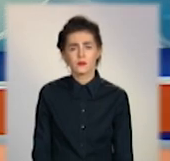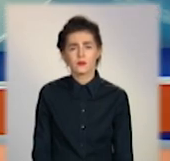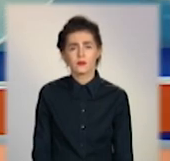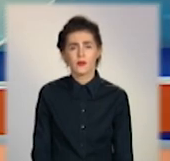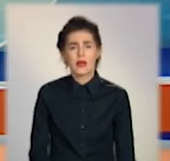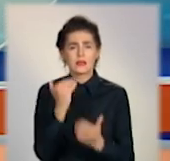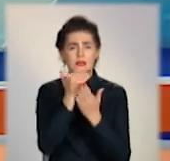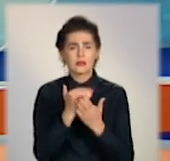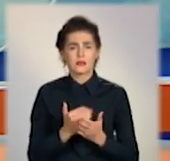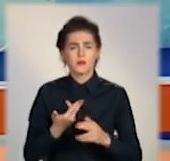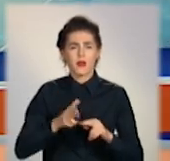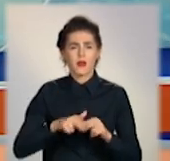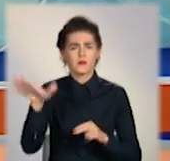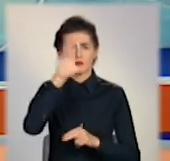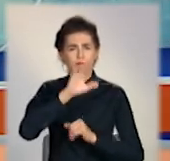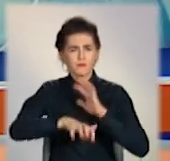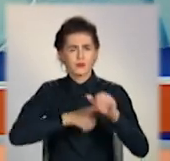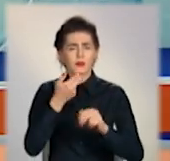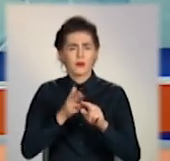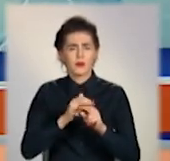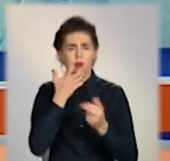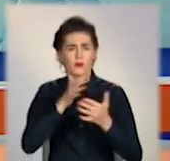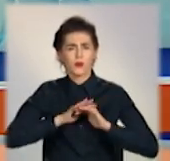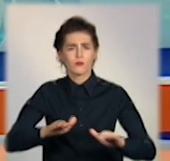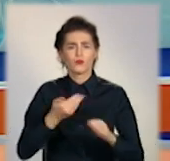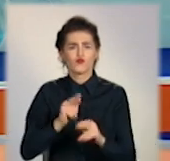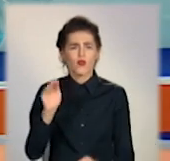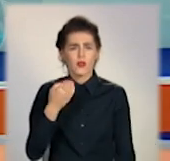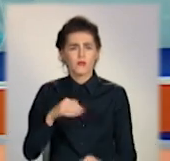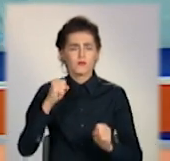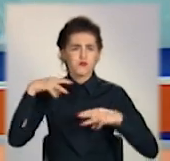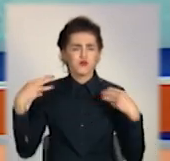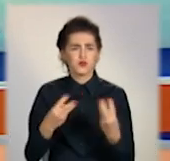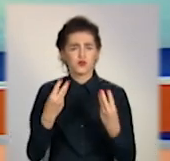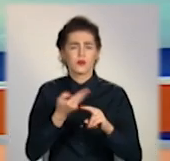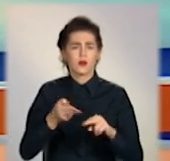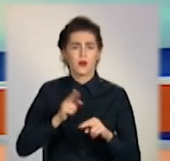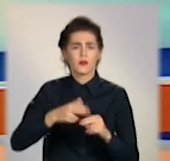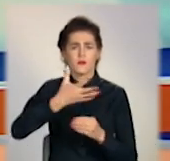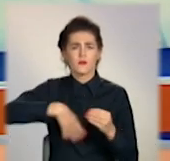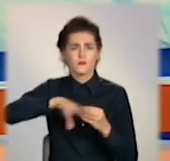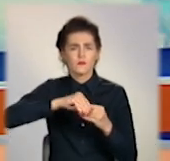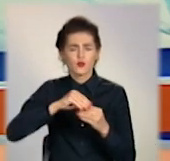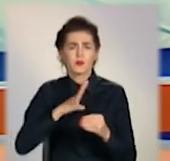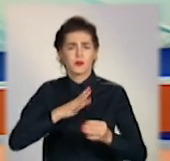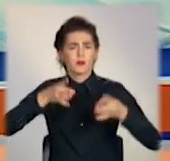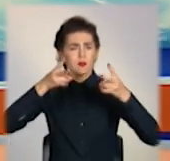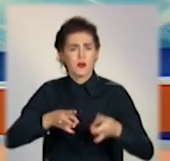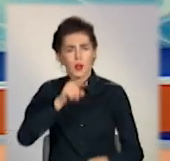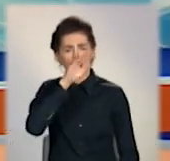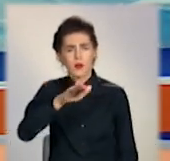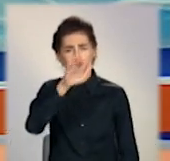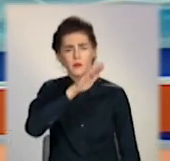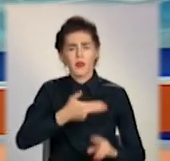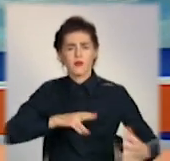Системне розкрадання пального – одна з причин, чому жовтневі пожежі на Луганщині набули масштабів стихійного лиха. Такі висновки